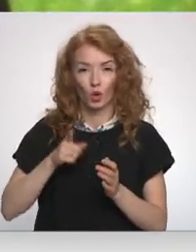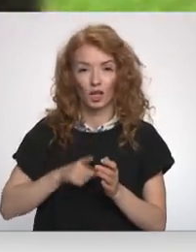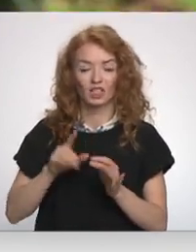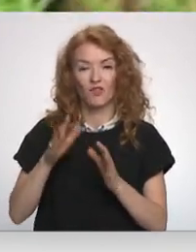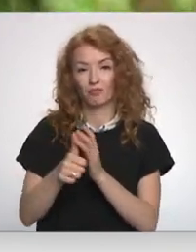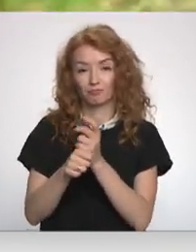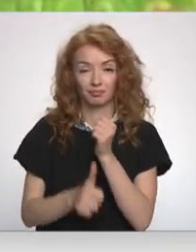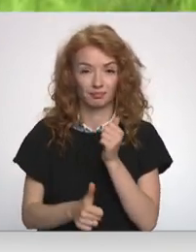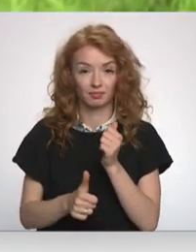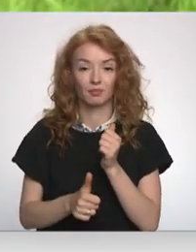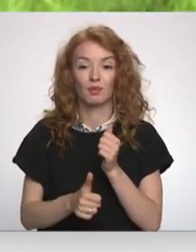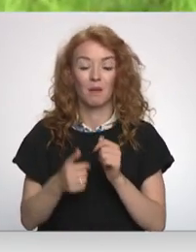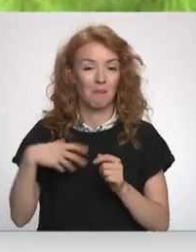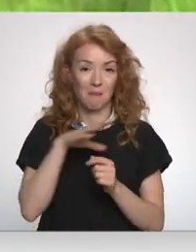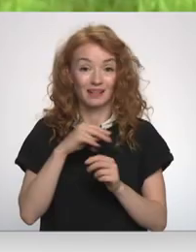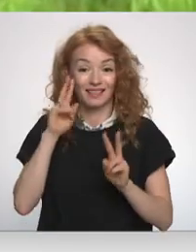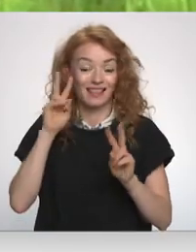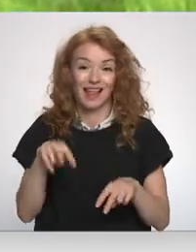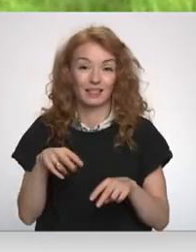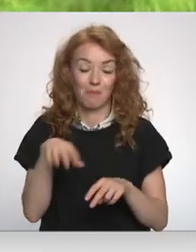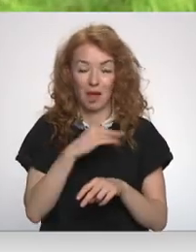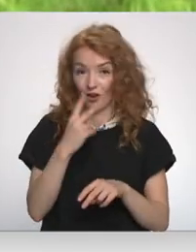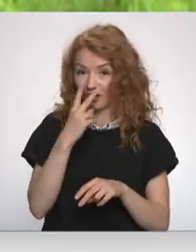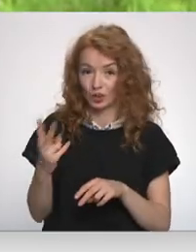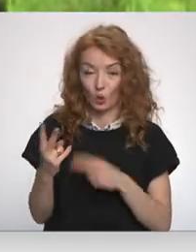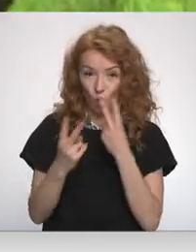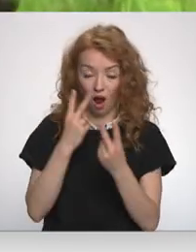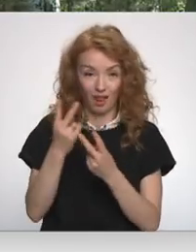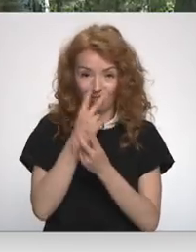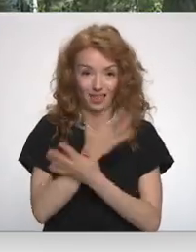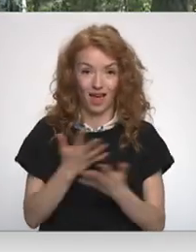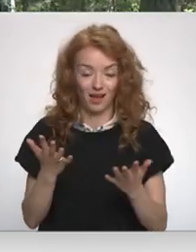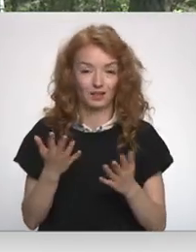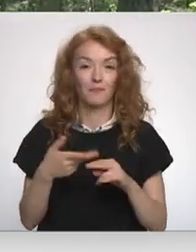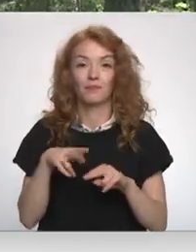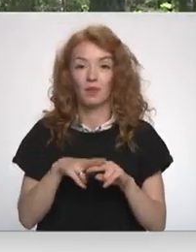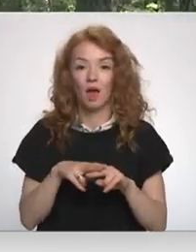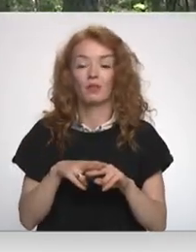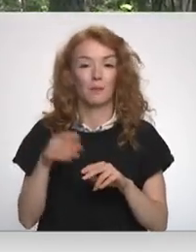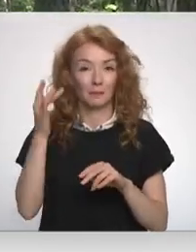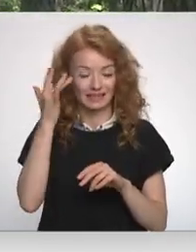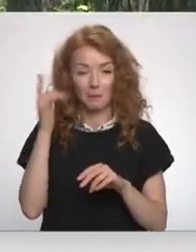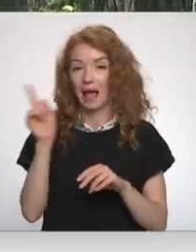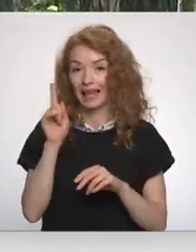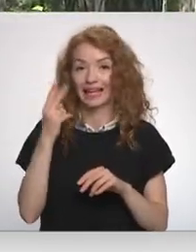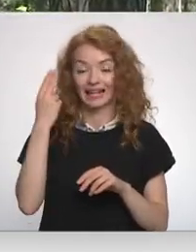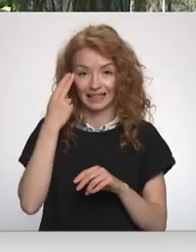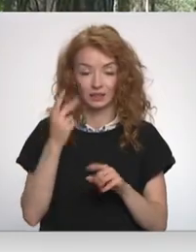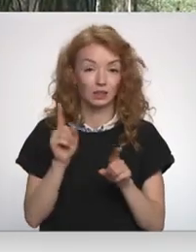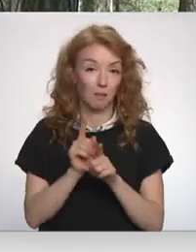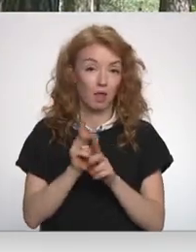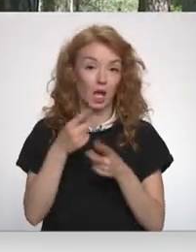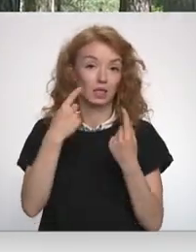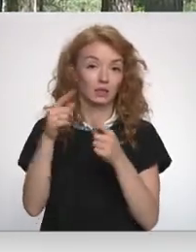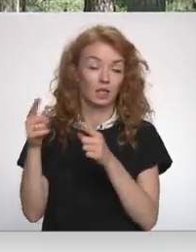izkārnējumiem, ko mēs nezinām, mēs vizuāli to nevaram ieraudzīt, tad teorētiski ir risks Latvijā, tāpat kā